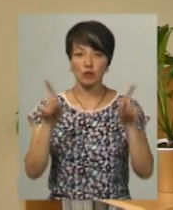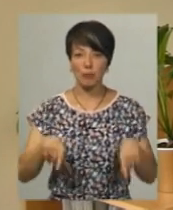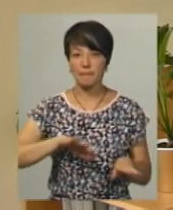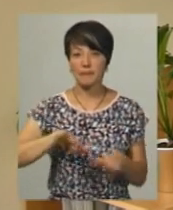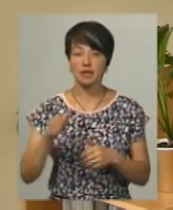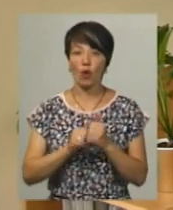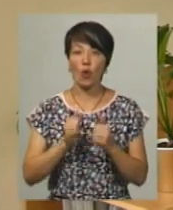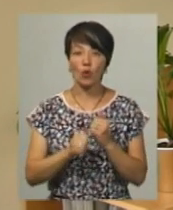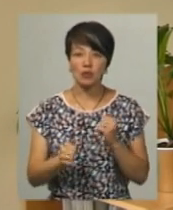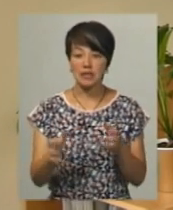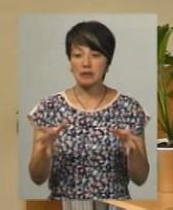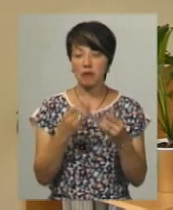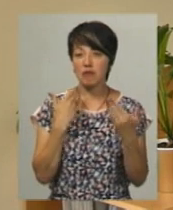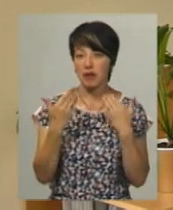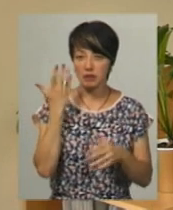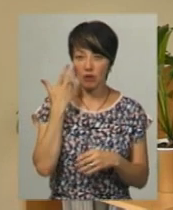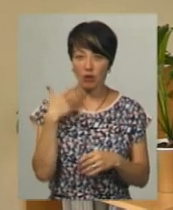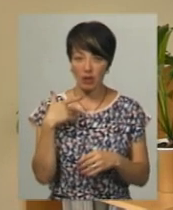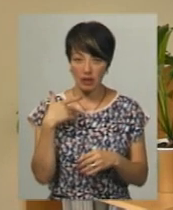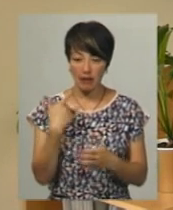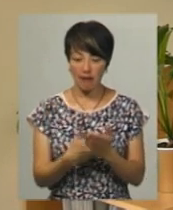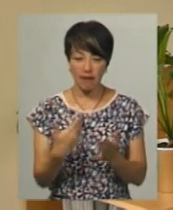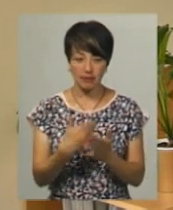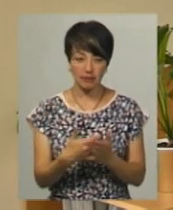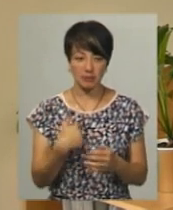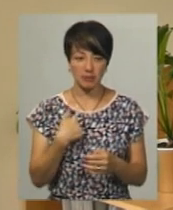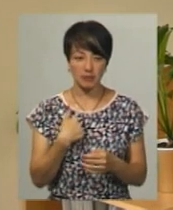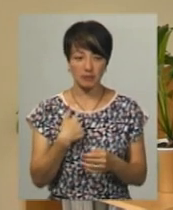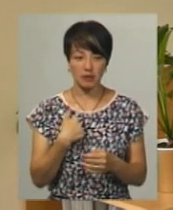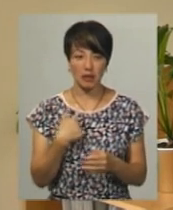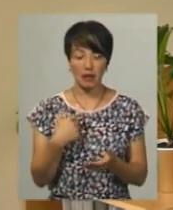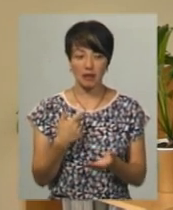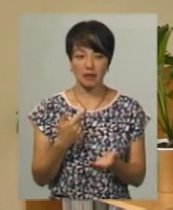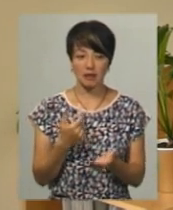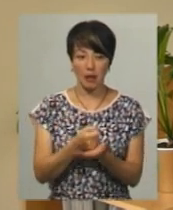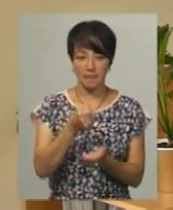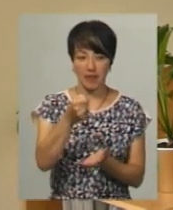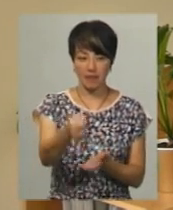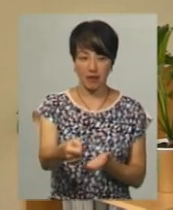Після кожної співбесіди, коли кар'єрний радник мене направляє,